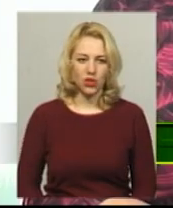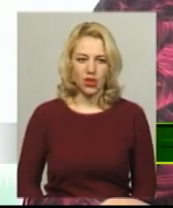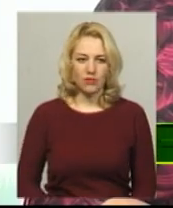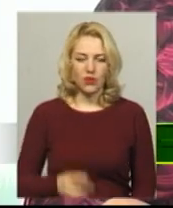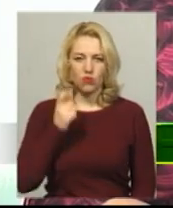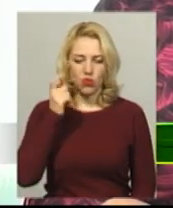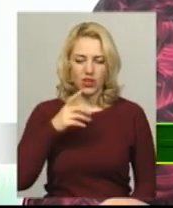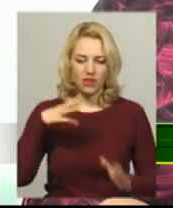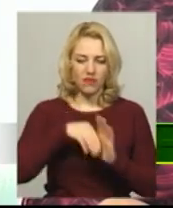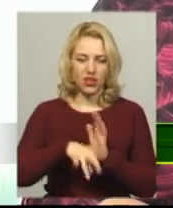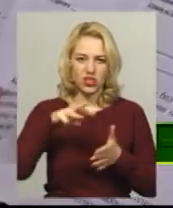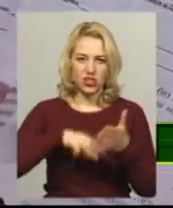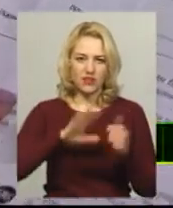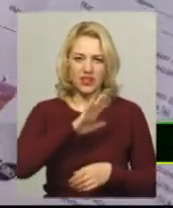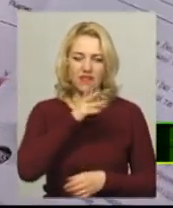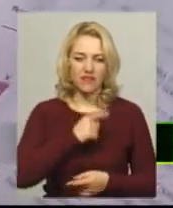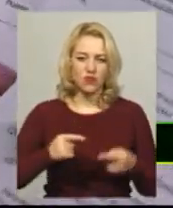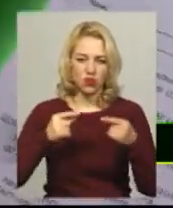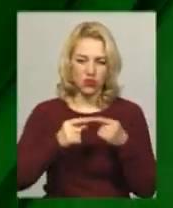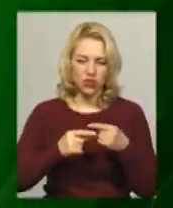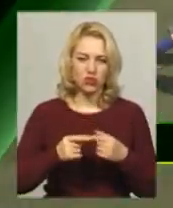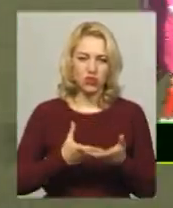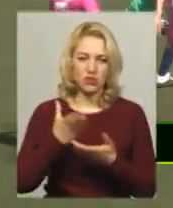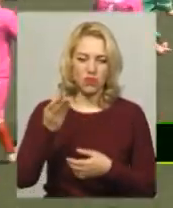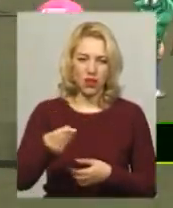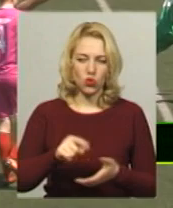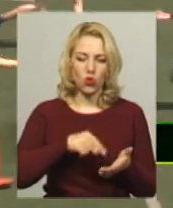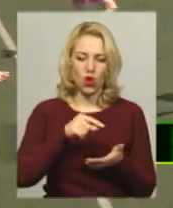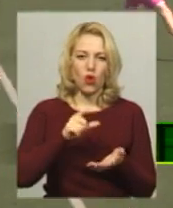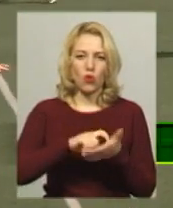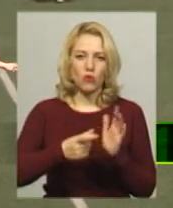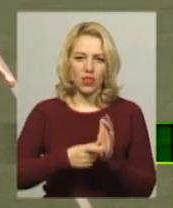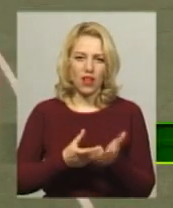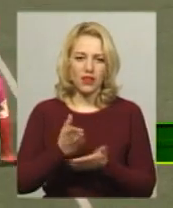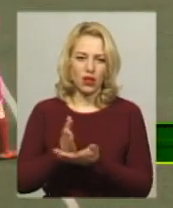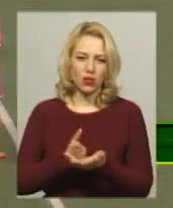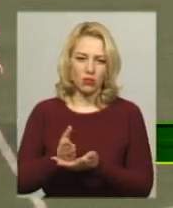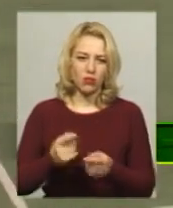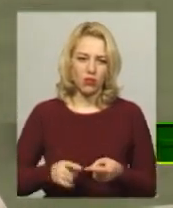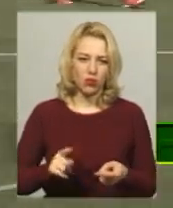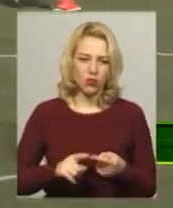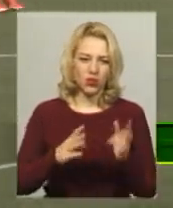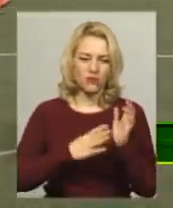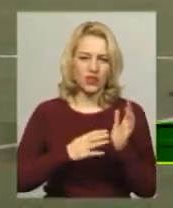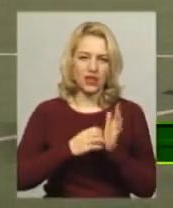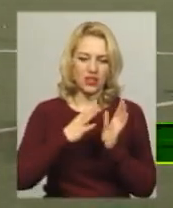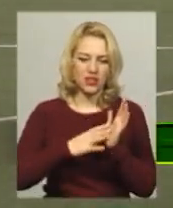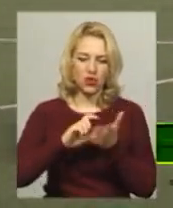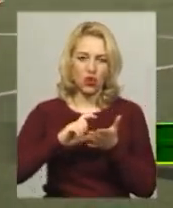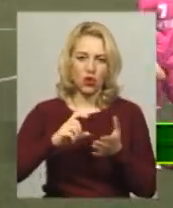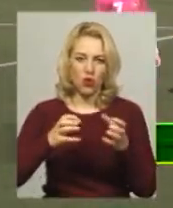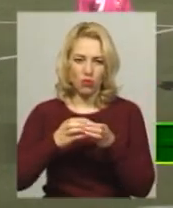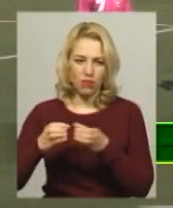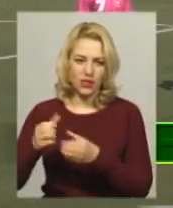ввели штраф за несвоєчасну оплату комунальних послуг. 19 команд Хмельницького змагаються у міській спартакіаді з футболу.